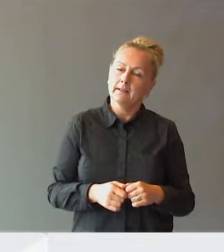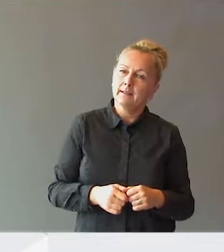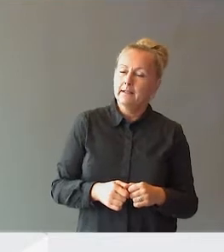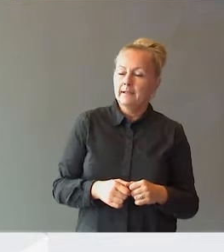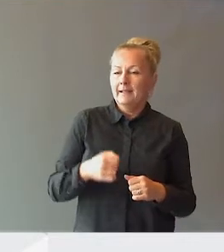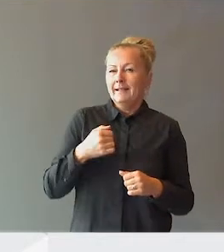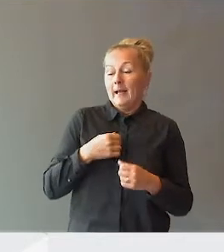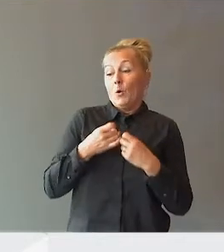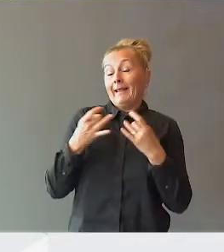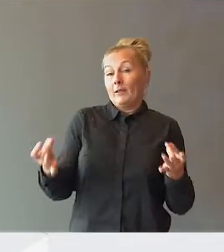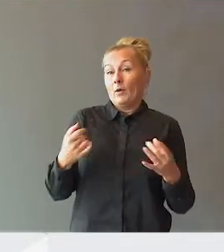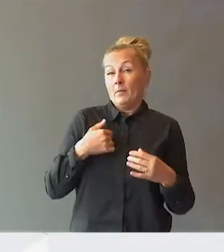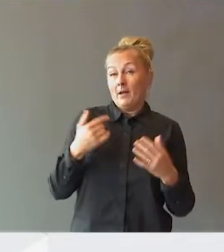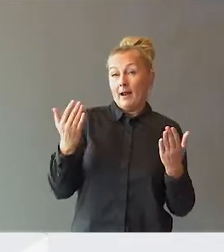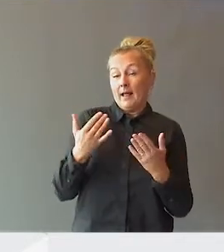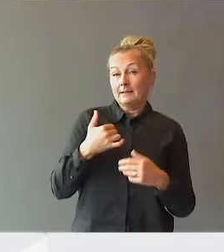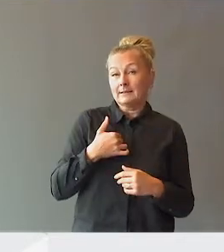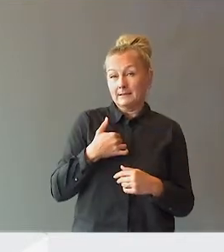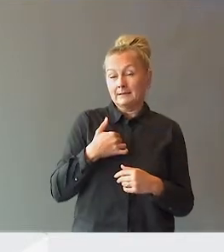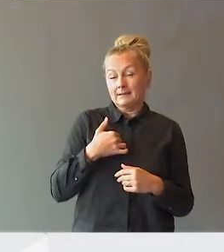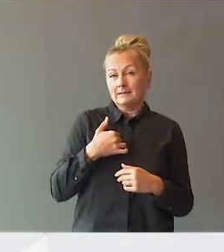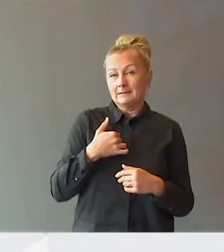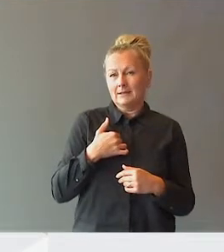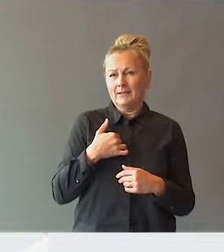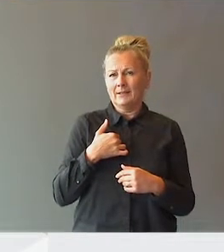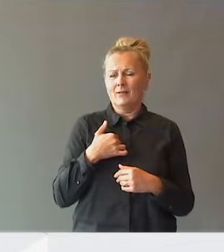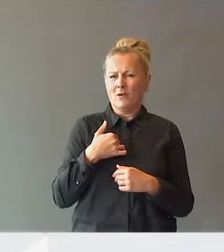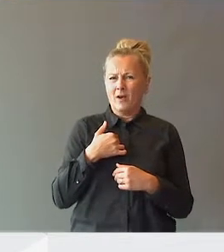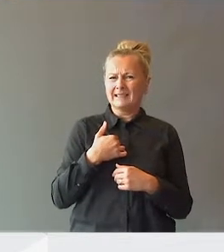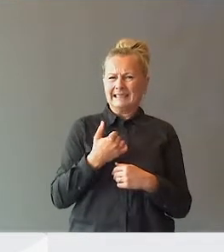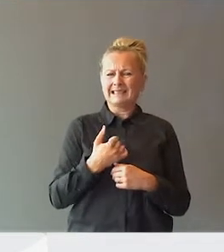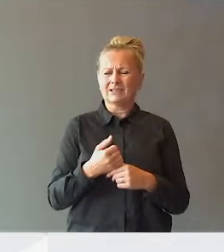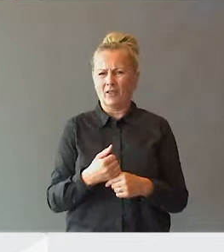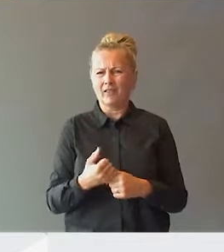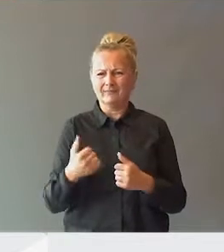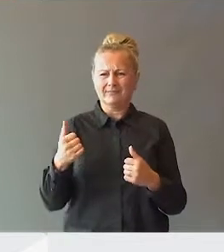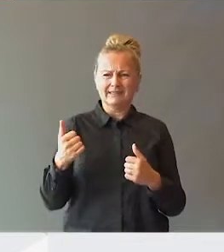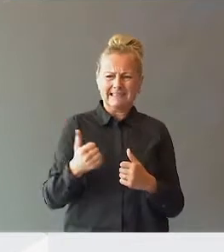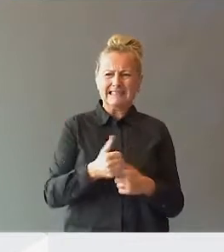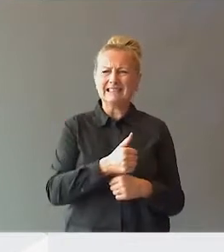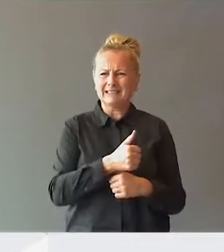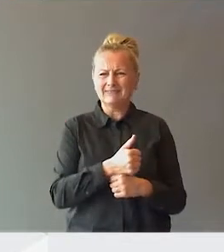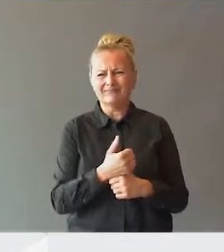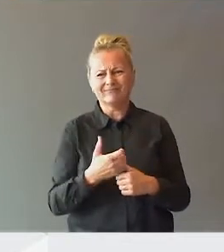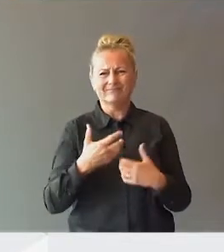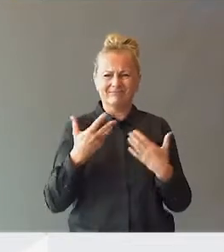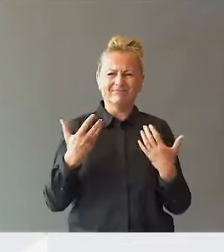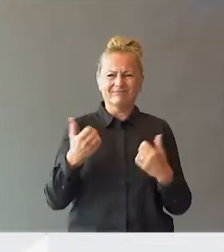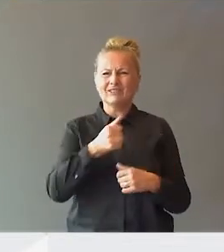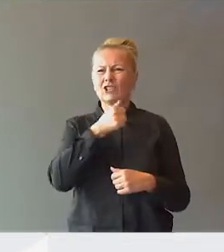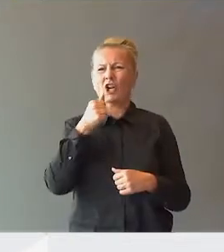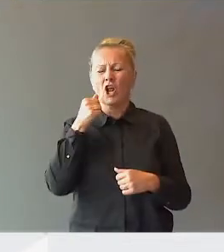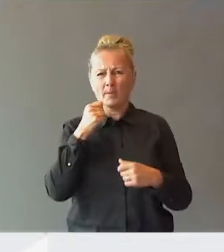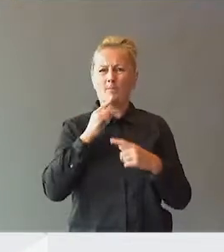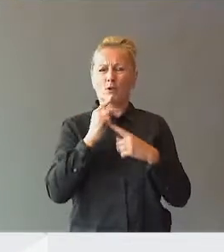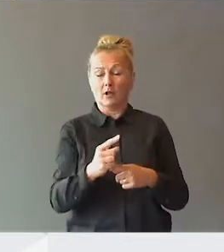Jeg mener at når jeg leste det, så syntes jeg det var en utrolig drøy påstand. For man gjør i den påstanden er å si at det er